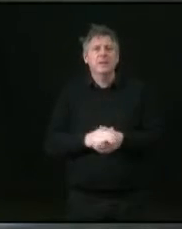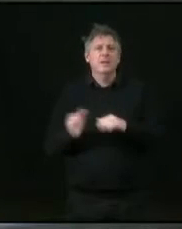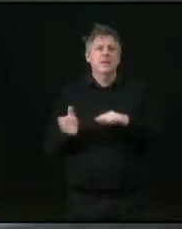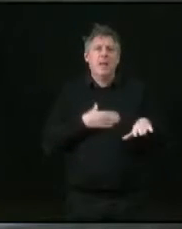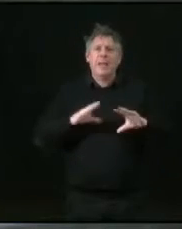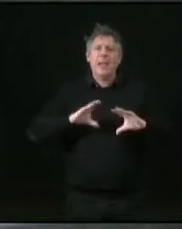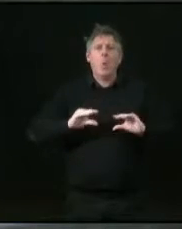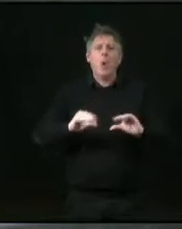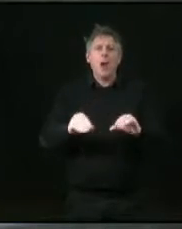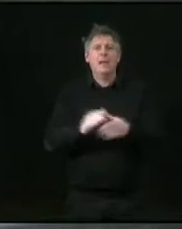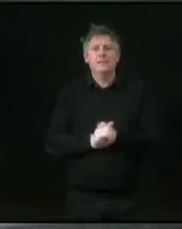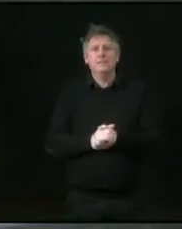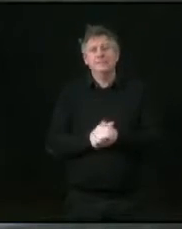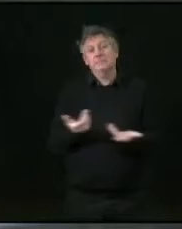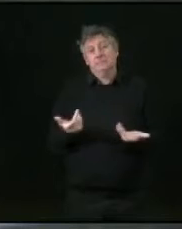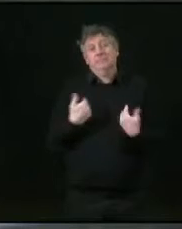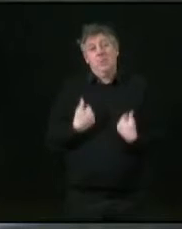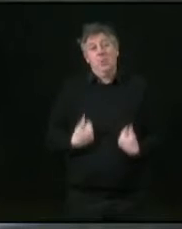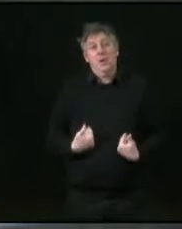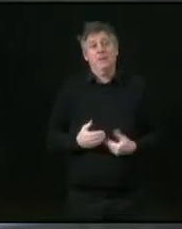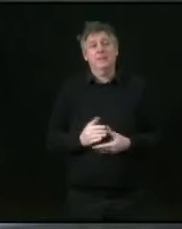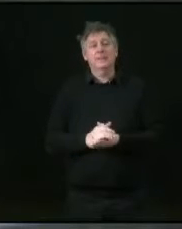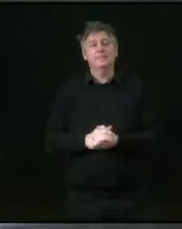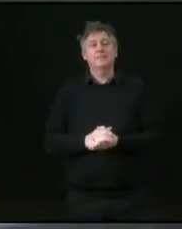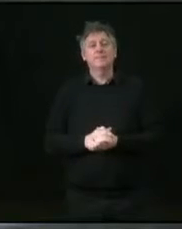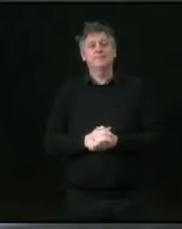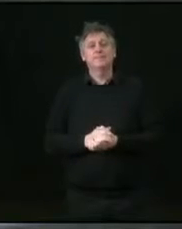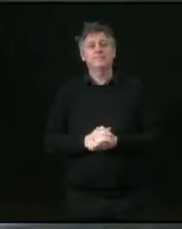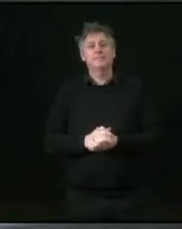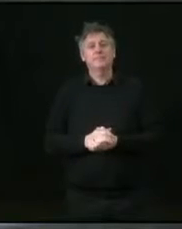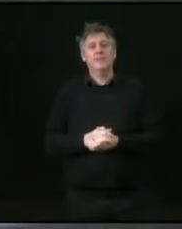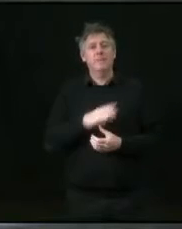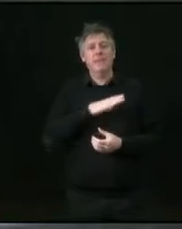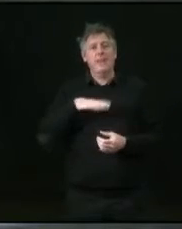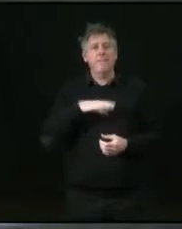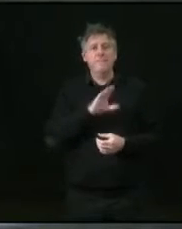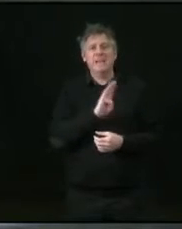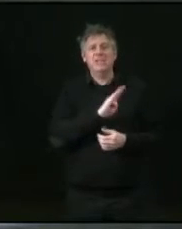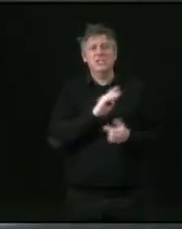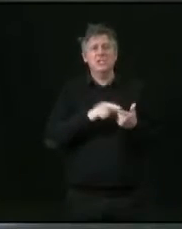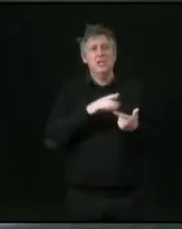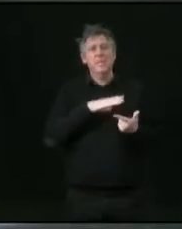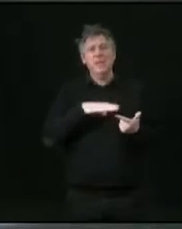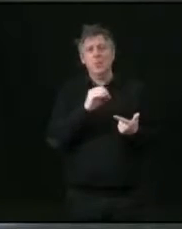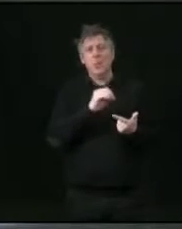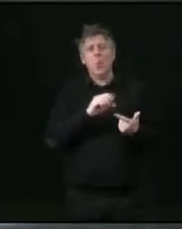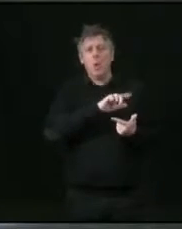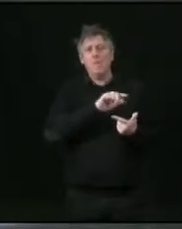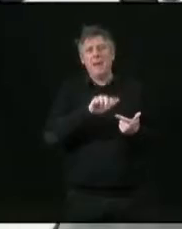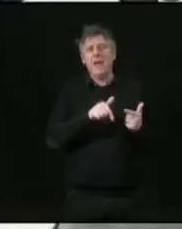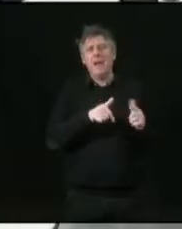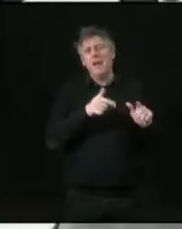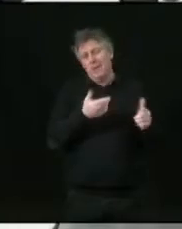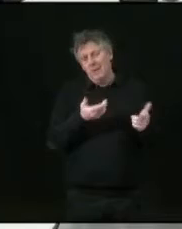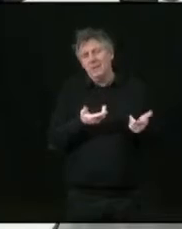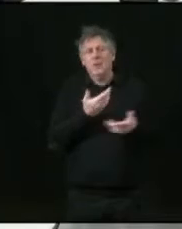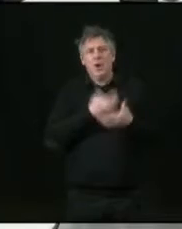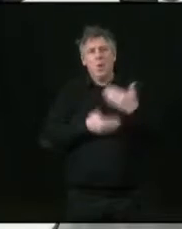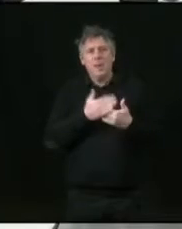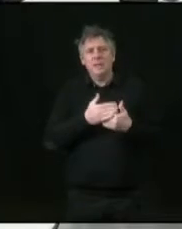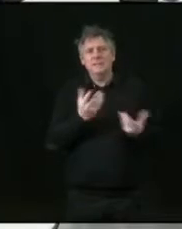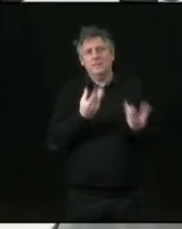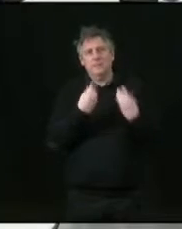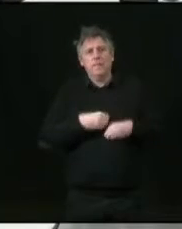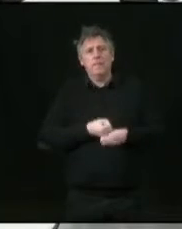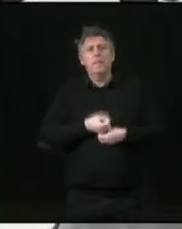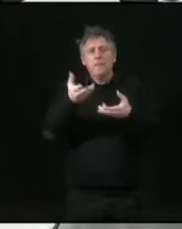parce que le problème,'est que là, je dois parler aussi pour Mme Bernichy et Mme Oboumour, qui sont adjointes, donc je vais essayer d'aller vite. Effectivement, nous